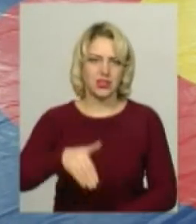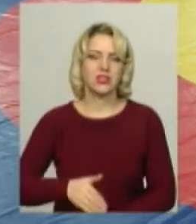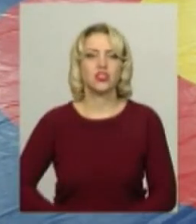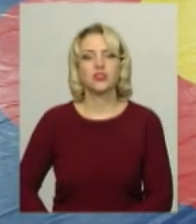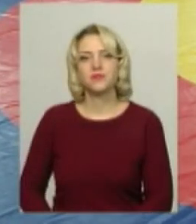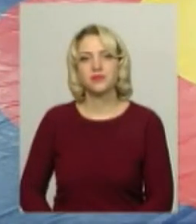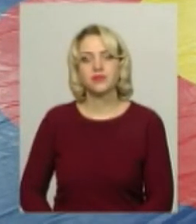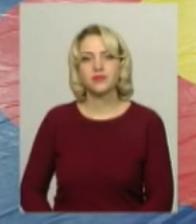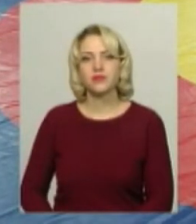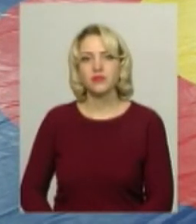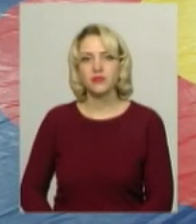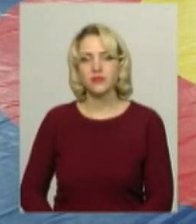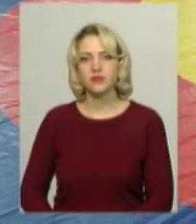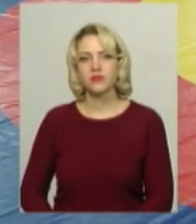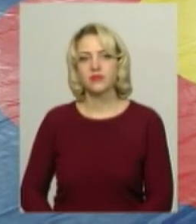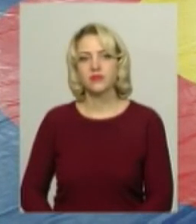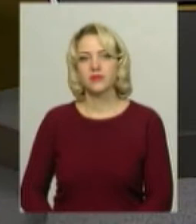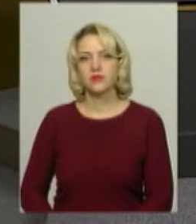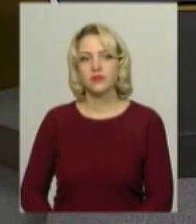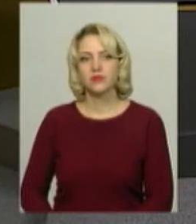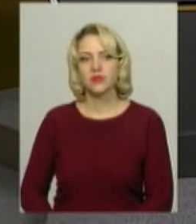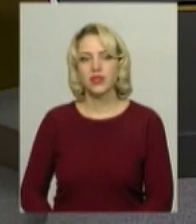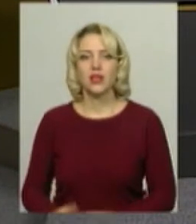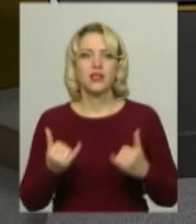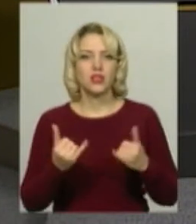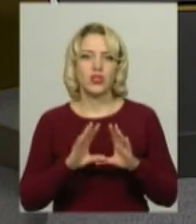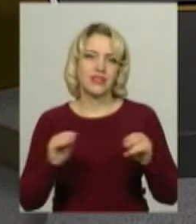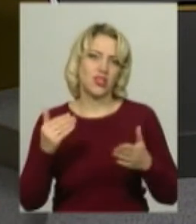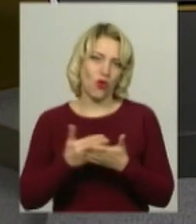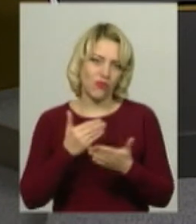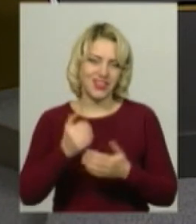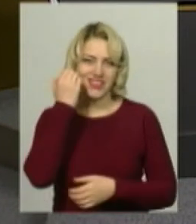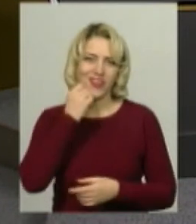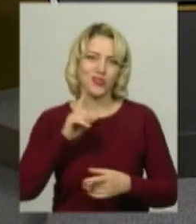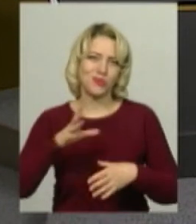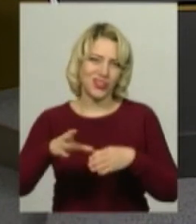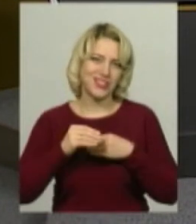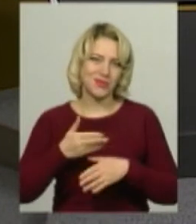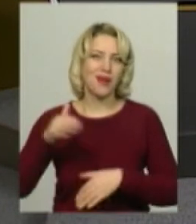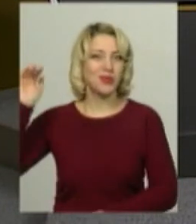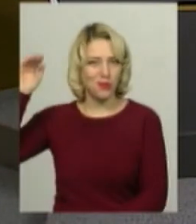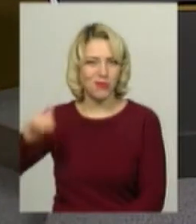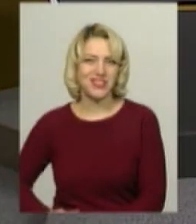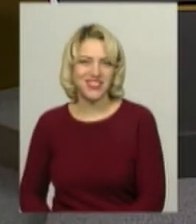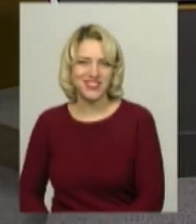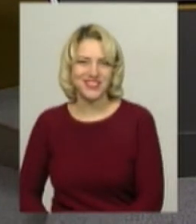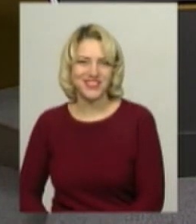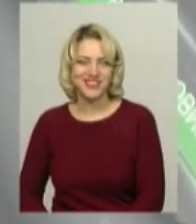Поробок, Іван Мовчан, Новини, Поділля Центр. На сьогодні це усі новини. Дякуємо, що були разом з нами. До побачення.